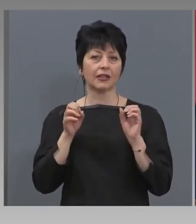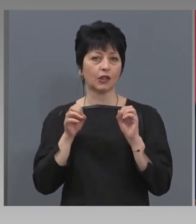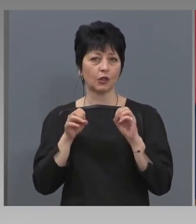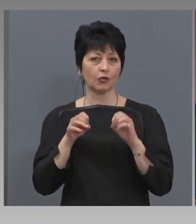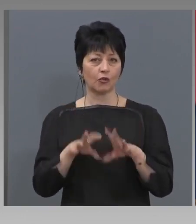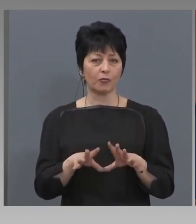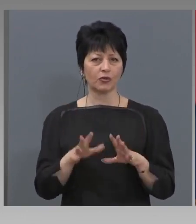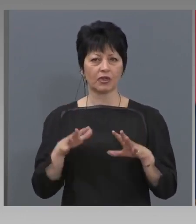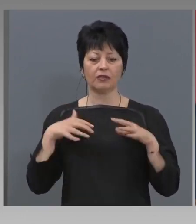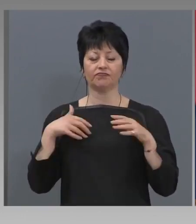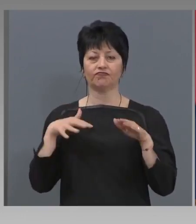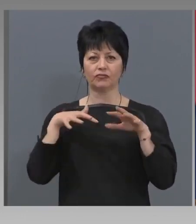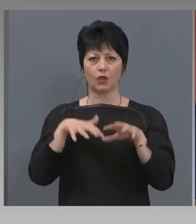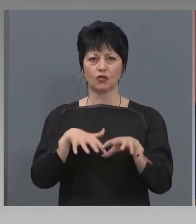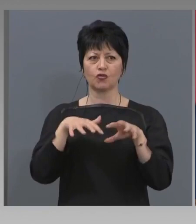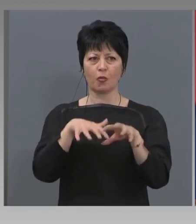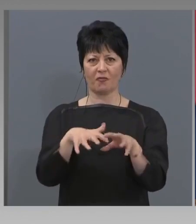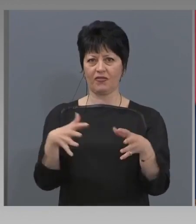струпване.